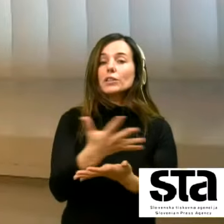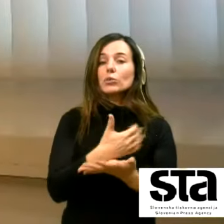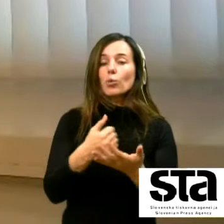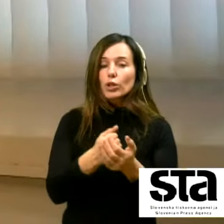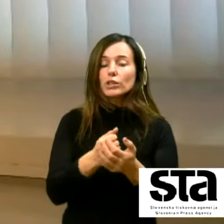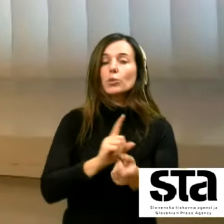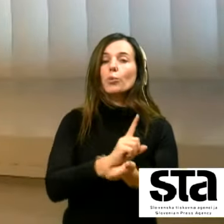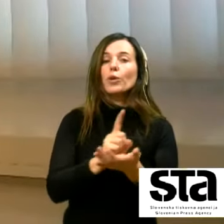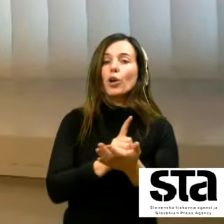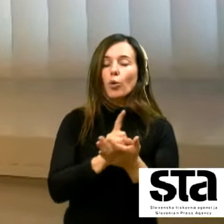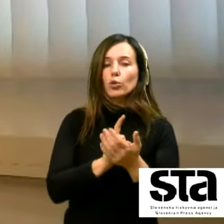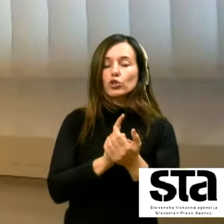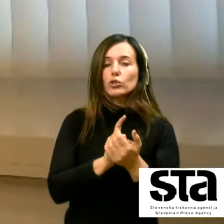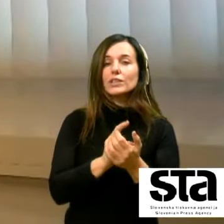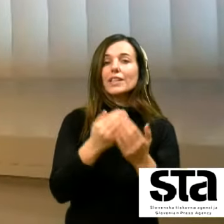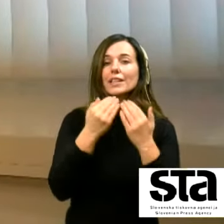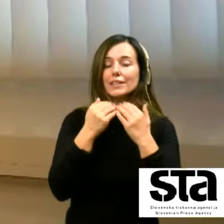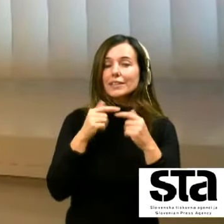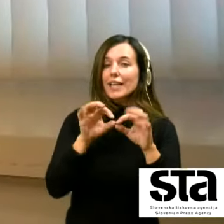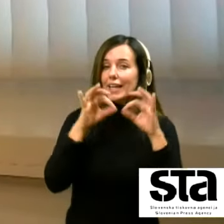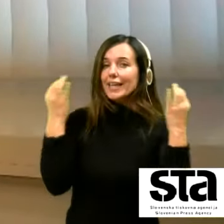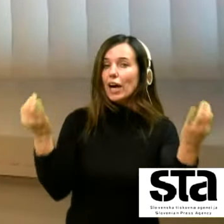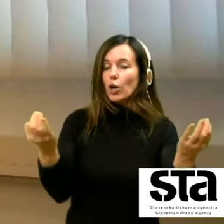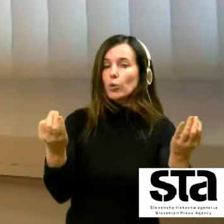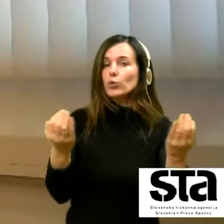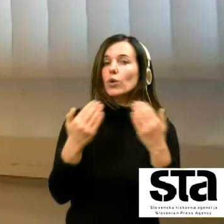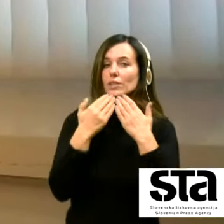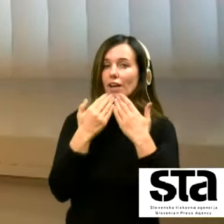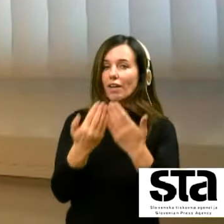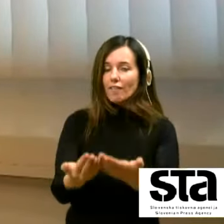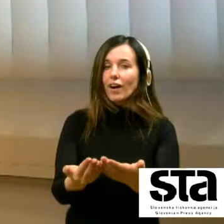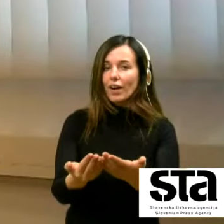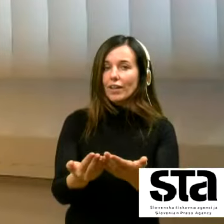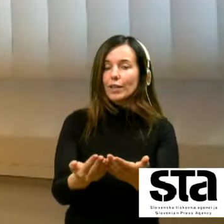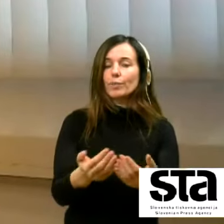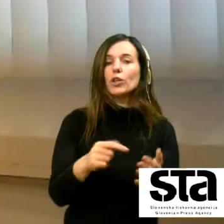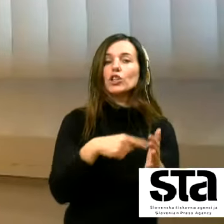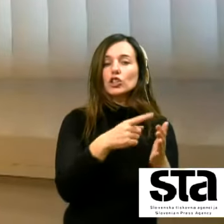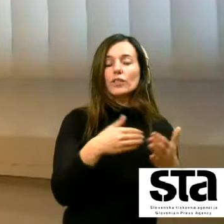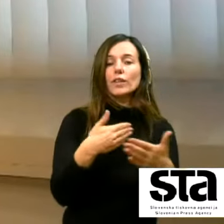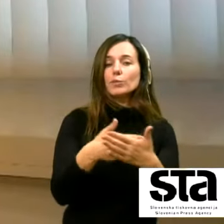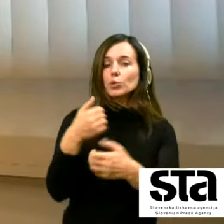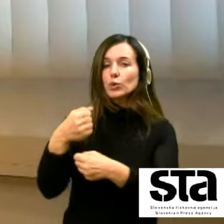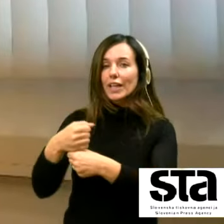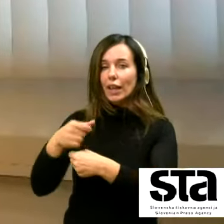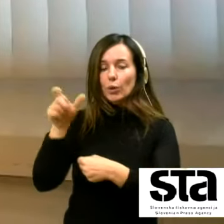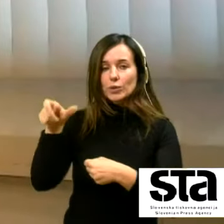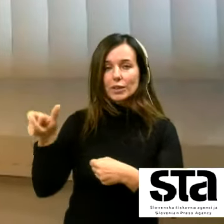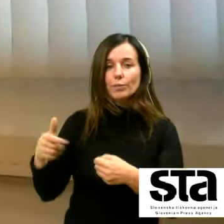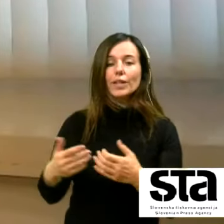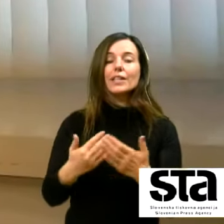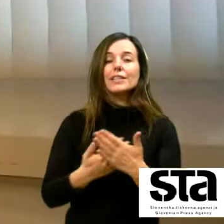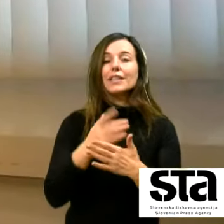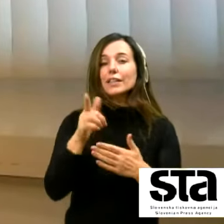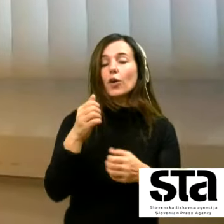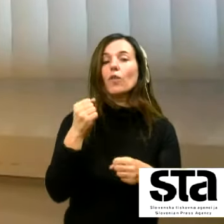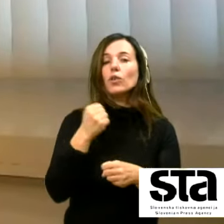to podložnost da bi se res javno rad zahvalil s tem števidnjo sodelovca za njihovno